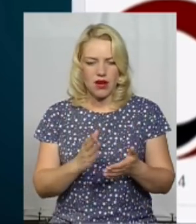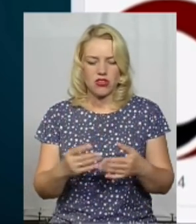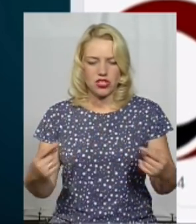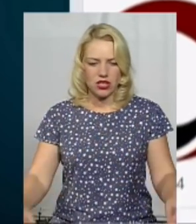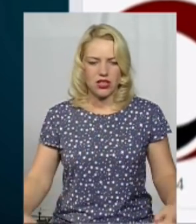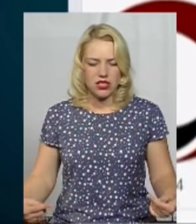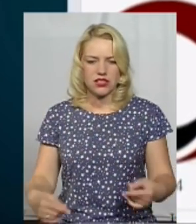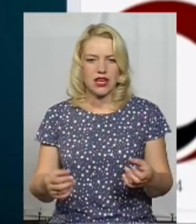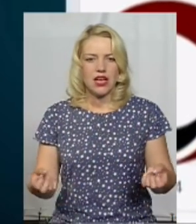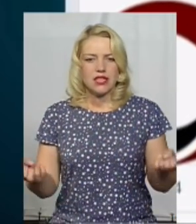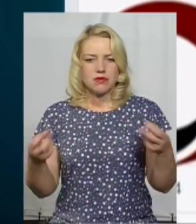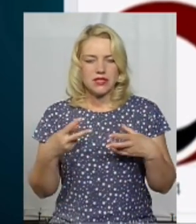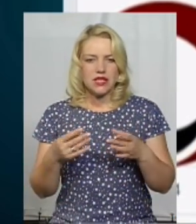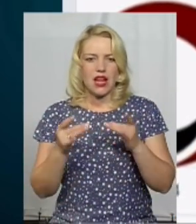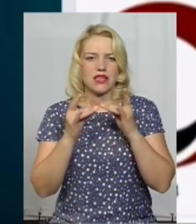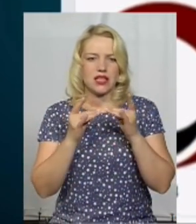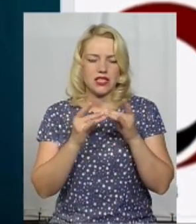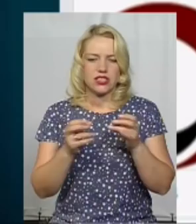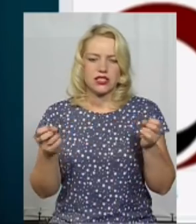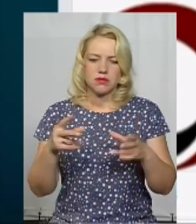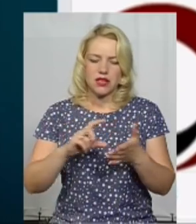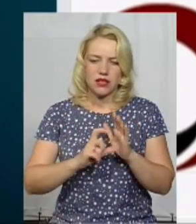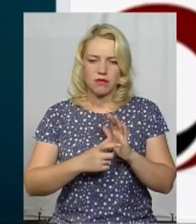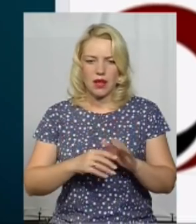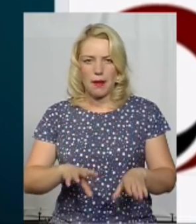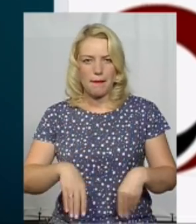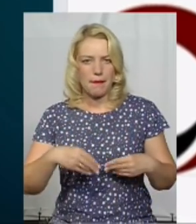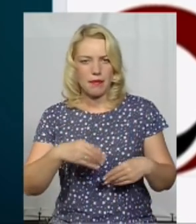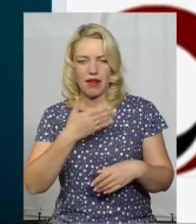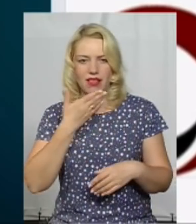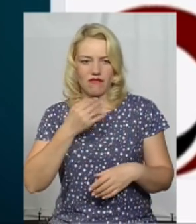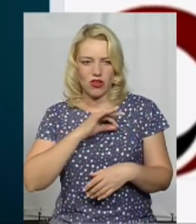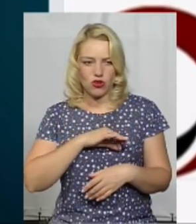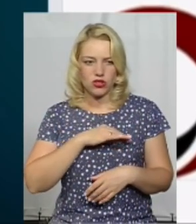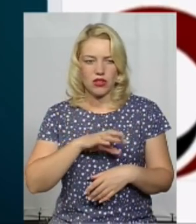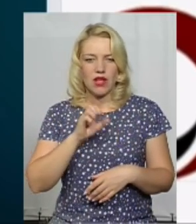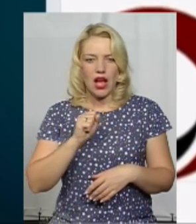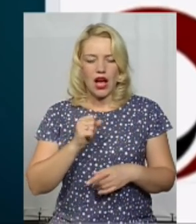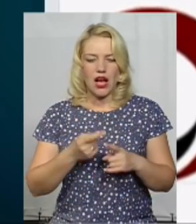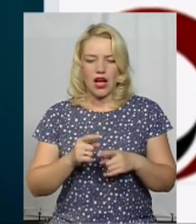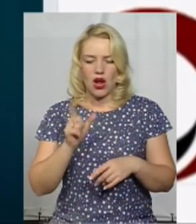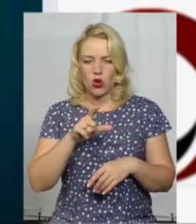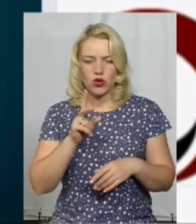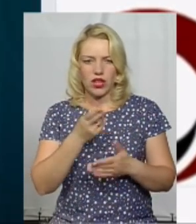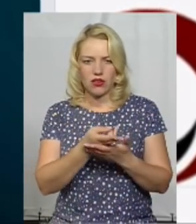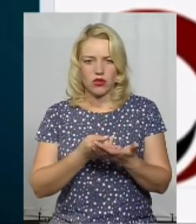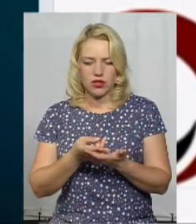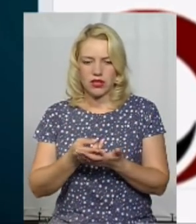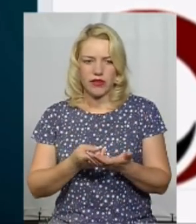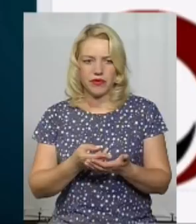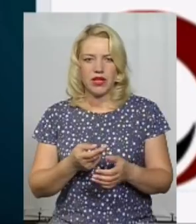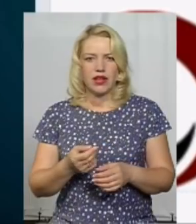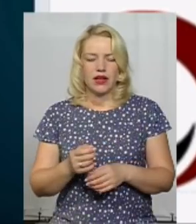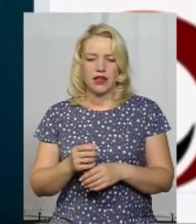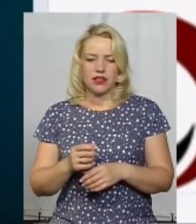функціональні ліжка, спеціально облаштовані кімнати, памперси їх не використовувати? А маломобільних людей притиснути столами до